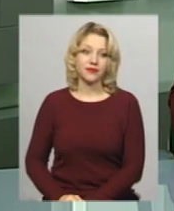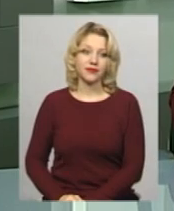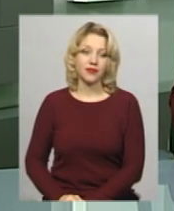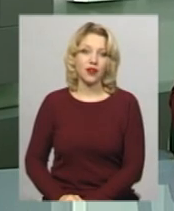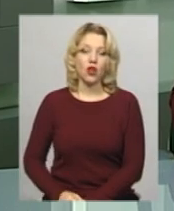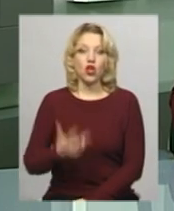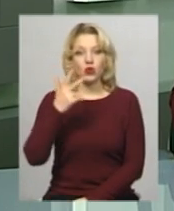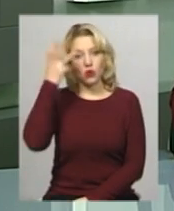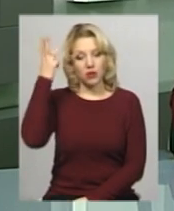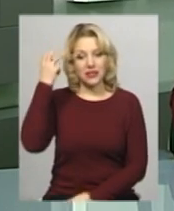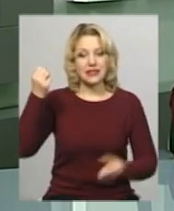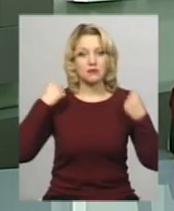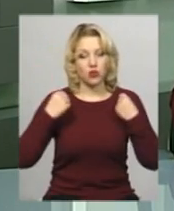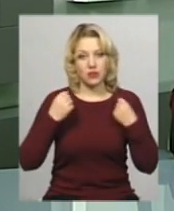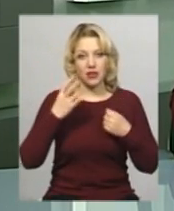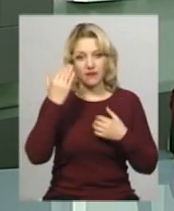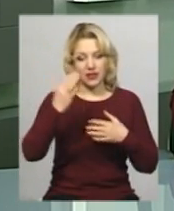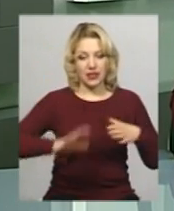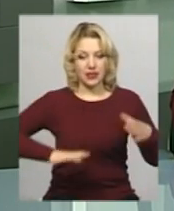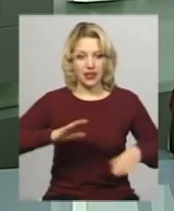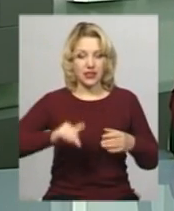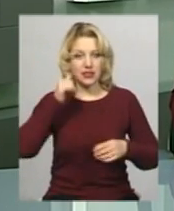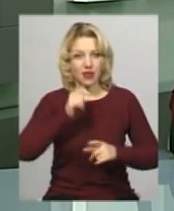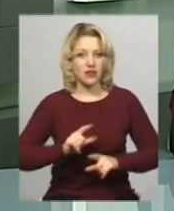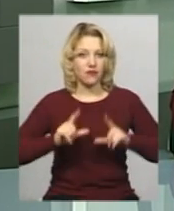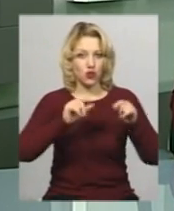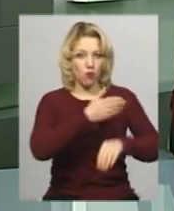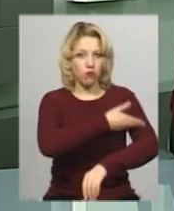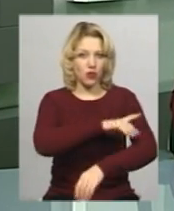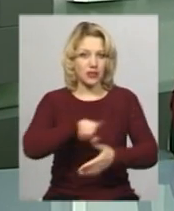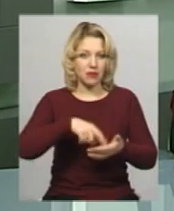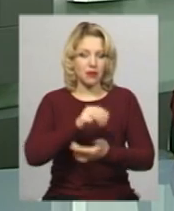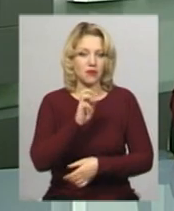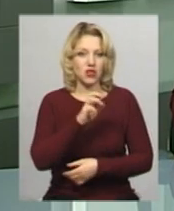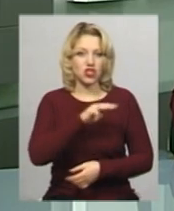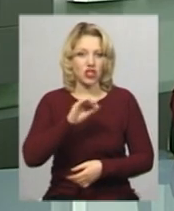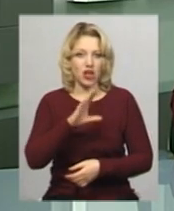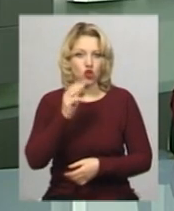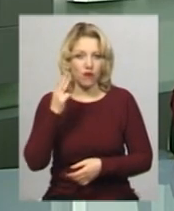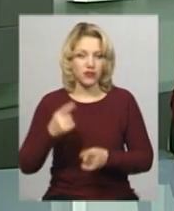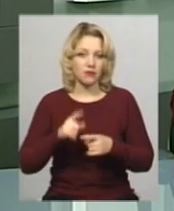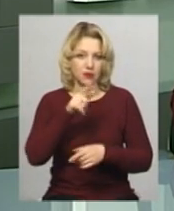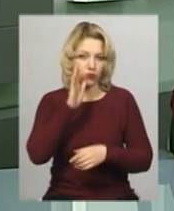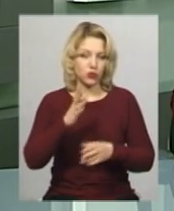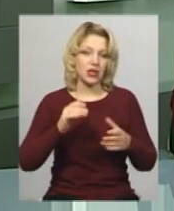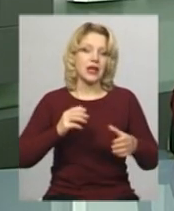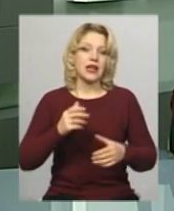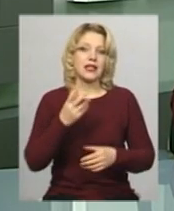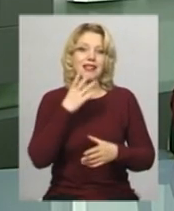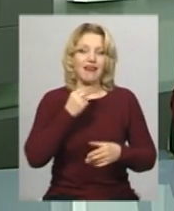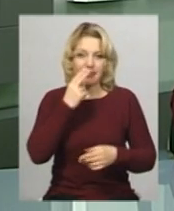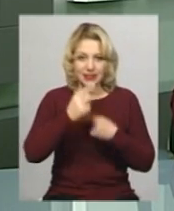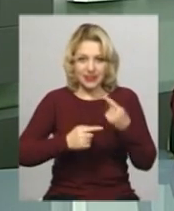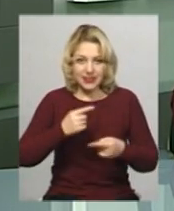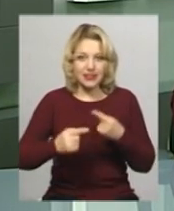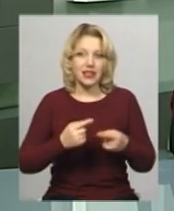Троє хмельницьких спортсменів та їхній тренер завтра вирушать до польського міста Жешу. Там 26 січня відбудеться традиційний відкритий